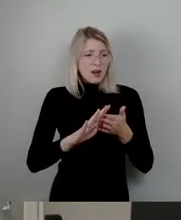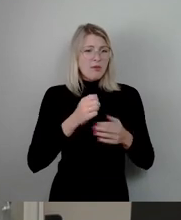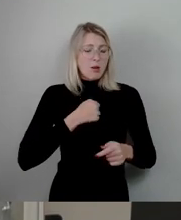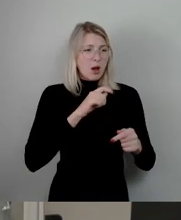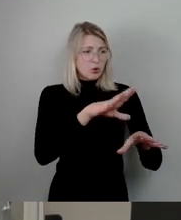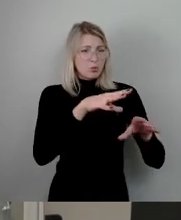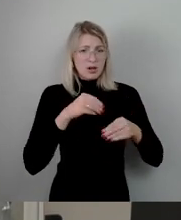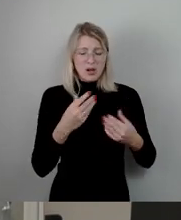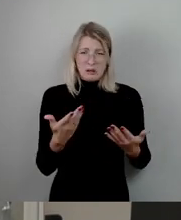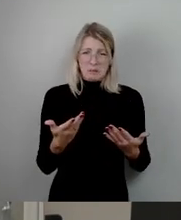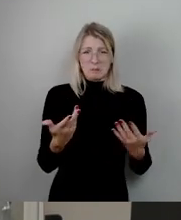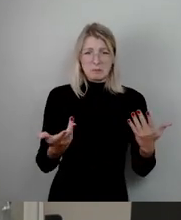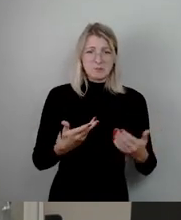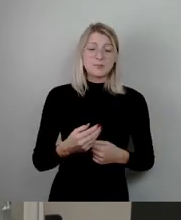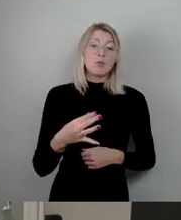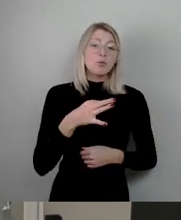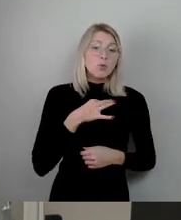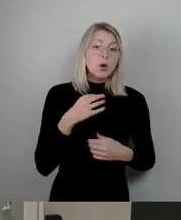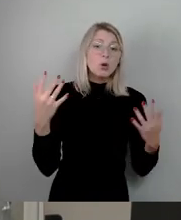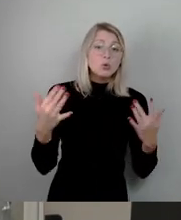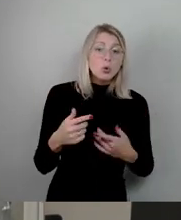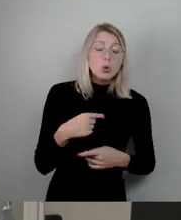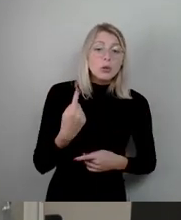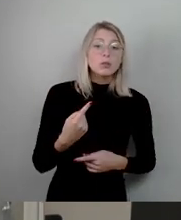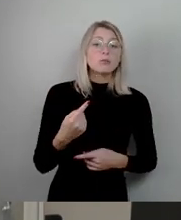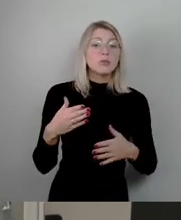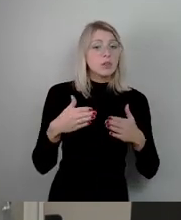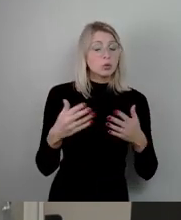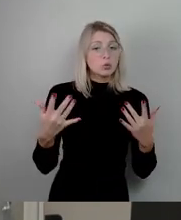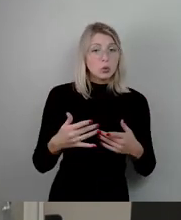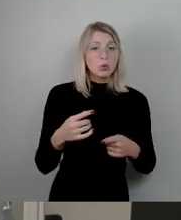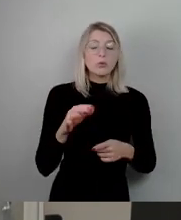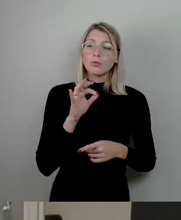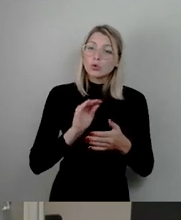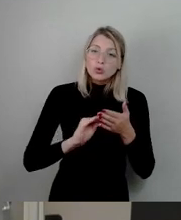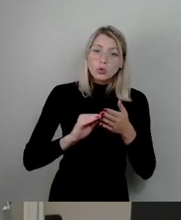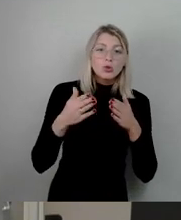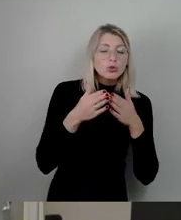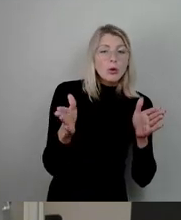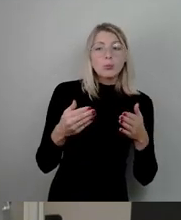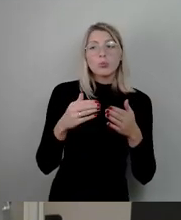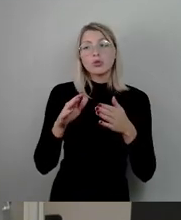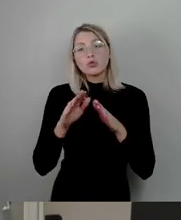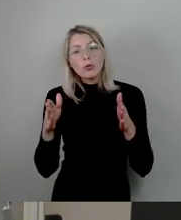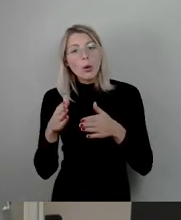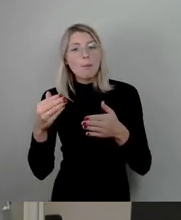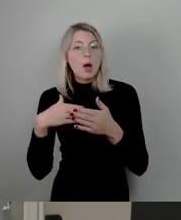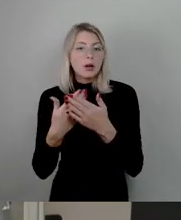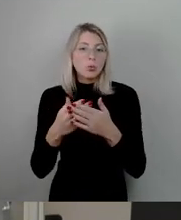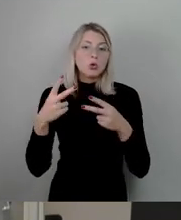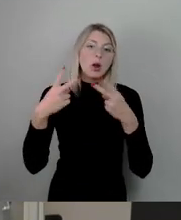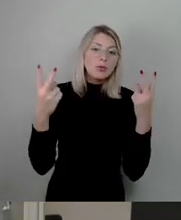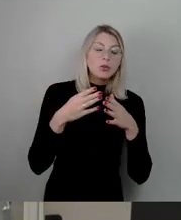Für uns Grüne sind Schwimmhallen und durch Schwimmangebote für Schulschwimmen, für den Vereinstraining, auch dann für das öffentliche Schwimm- und Schwimmkurse in